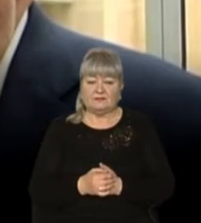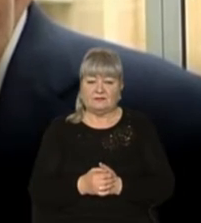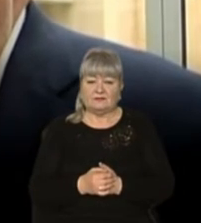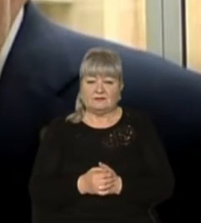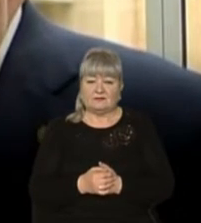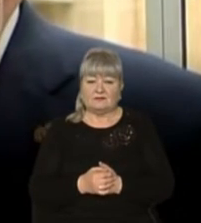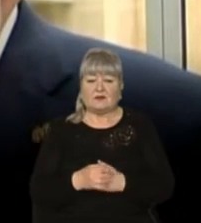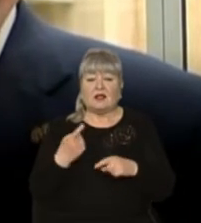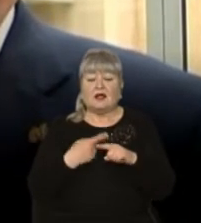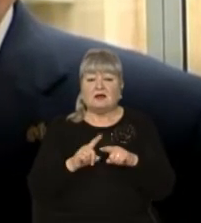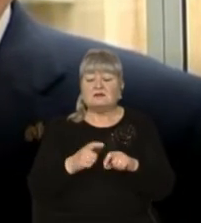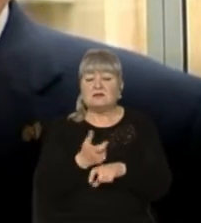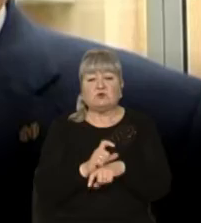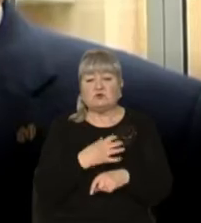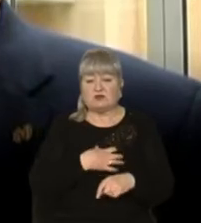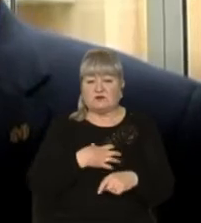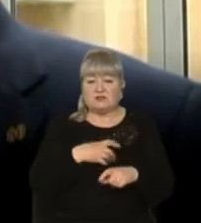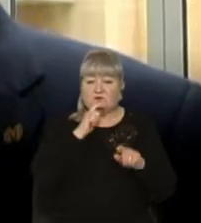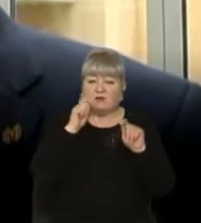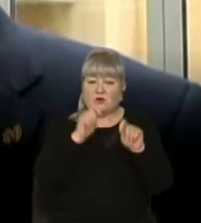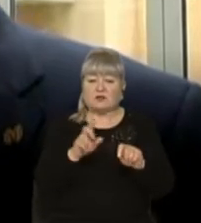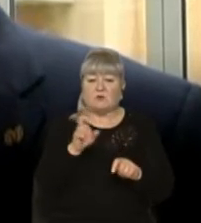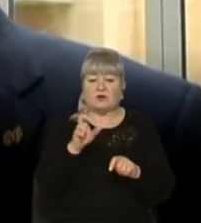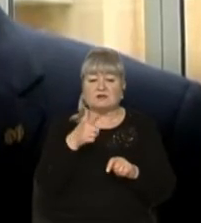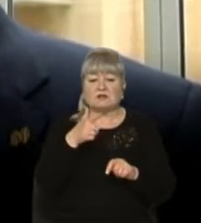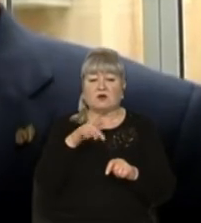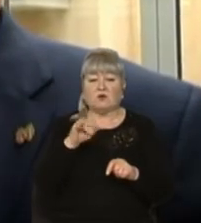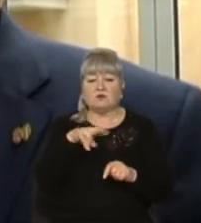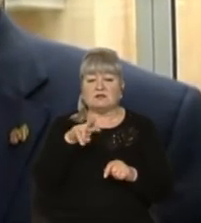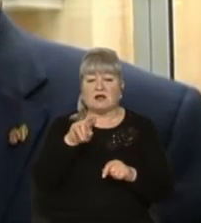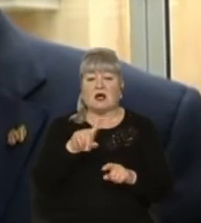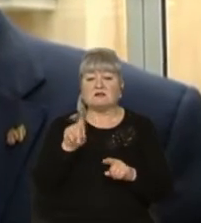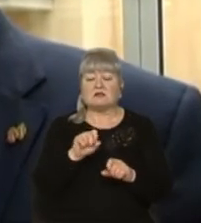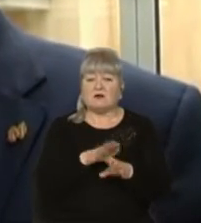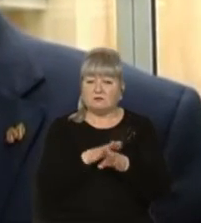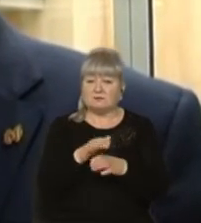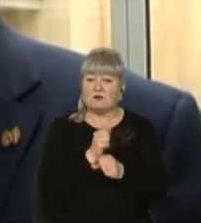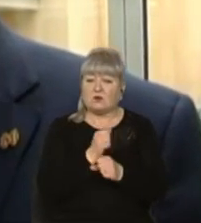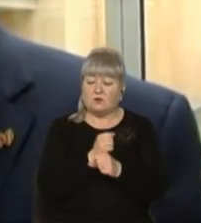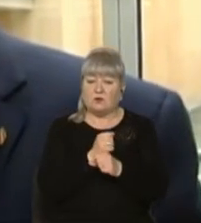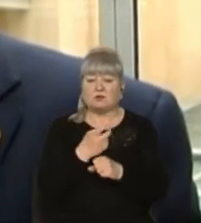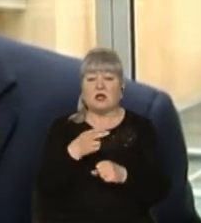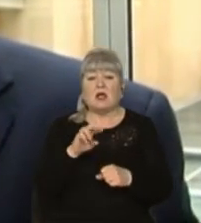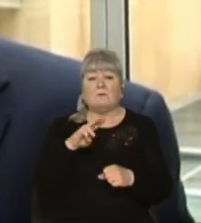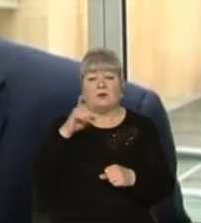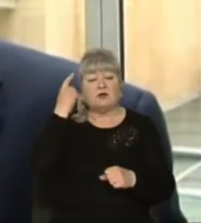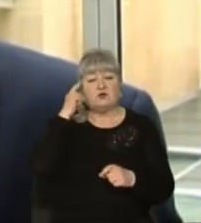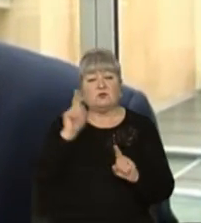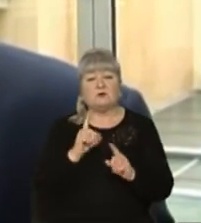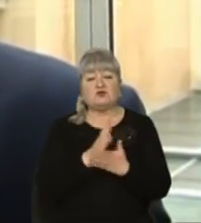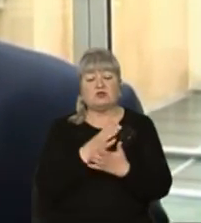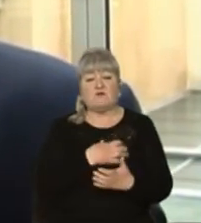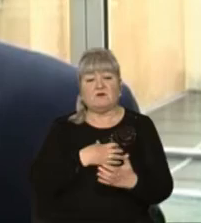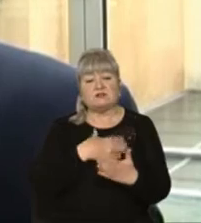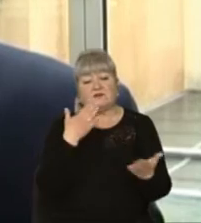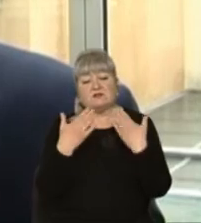Це дуже важливо нагородити Бориса Гудзюка за пророблену соціальну роботу. Ми думаємо, що також є важливим солідарні стосунки